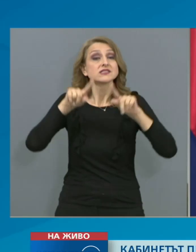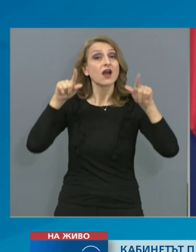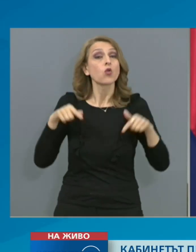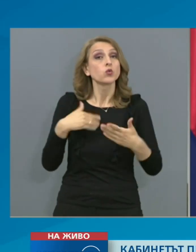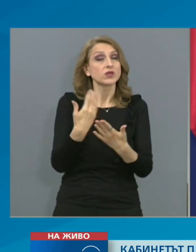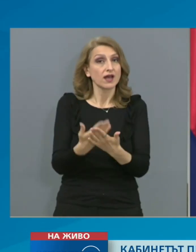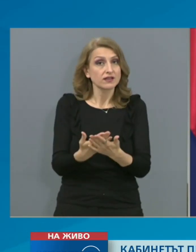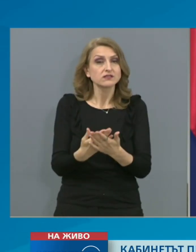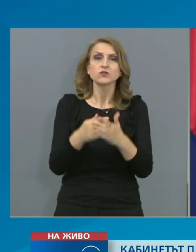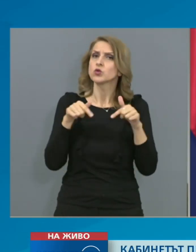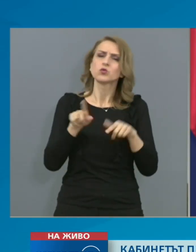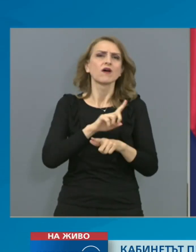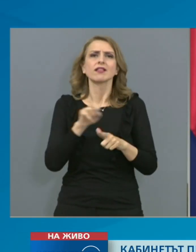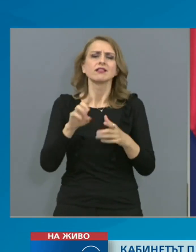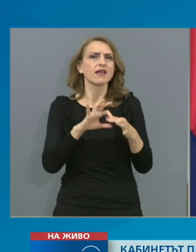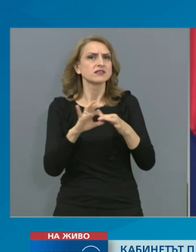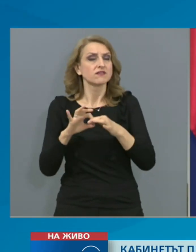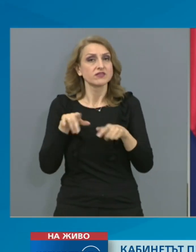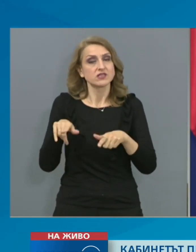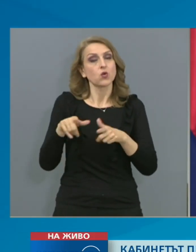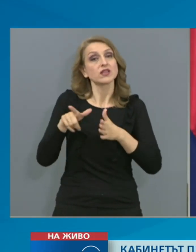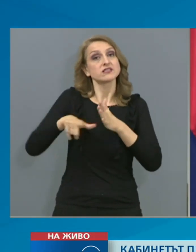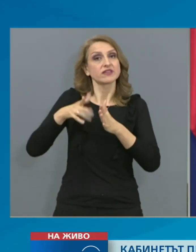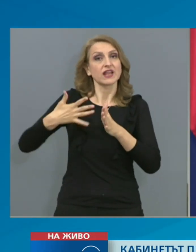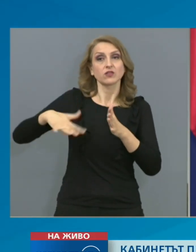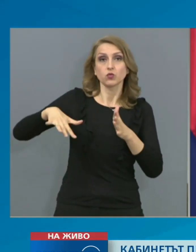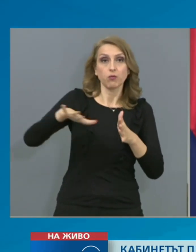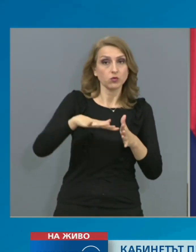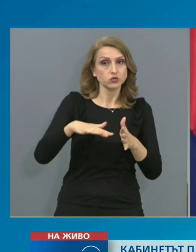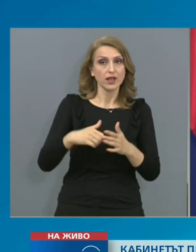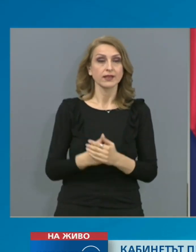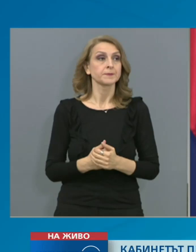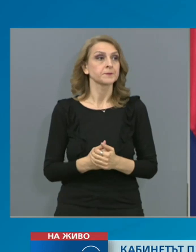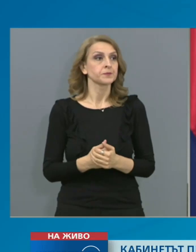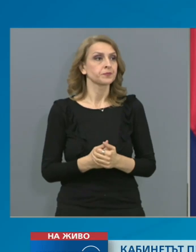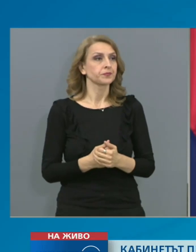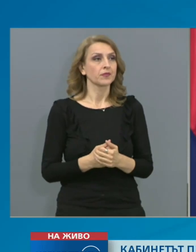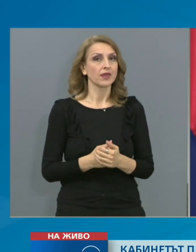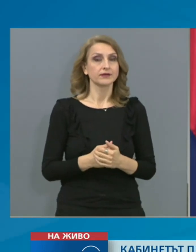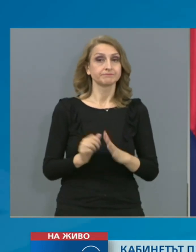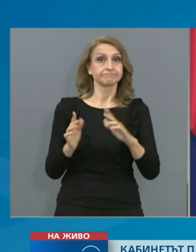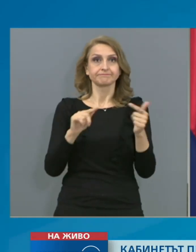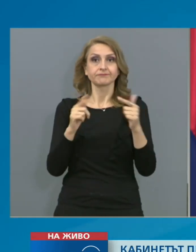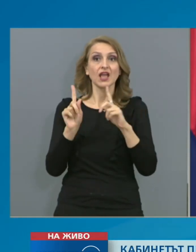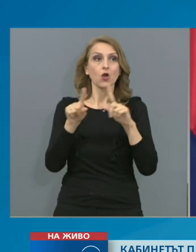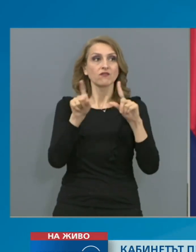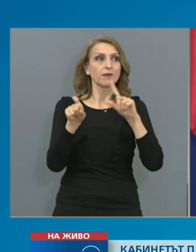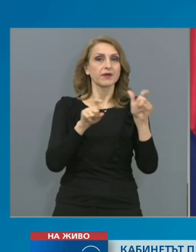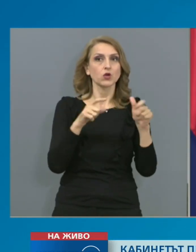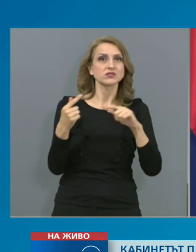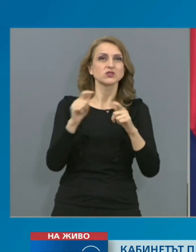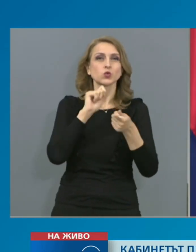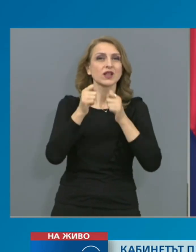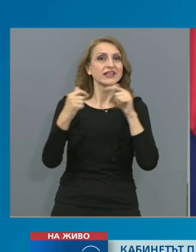изъвредното положение по смисъл на конституцията. Излезе ли господин Горанов? Може ли колежки са пак и някой друг? Може ли да чуем